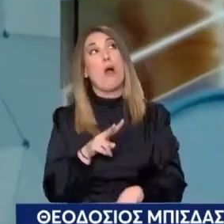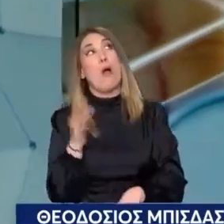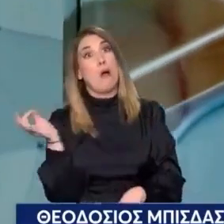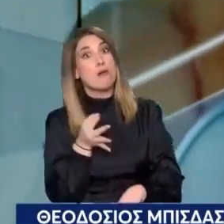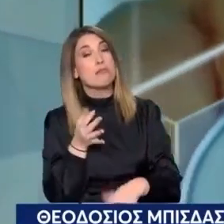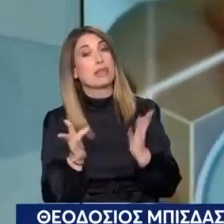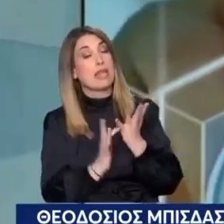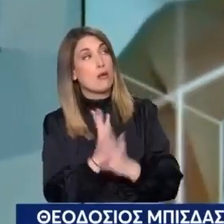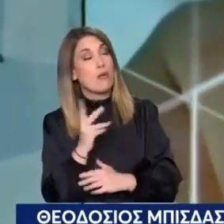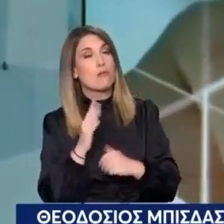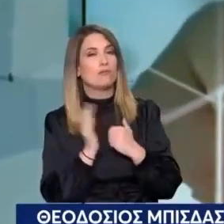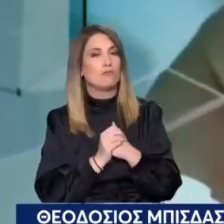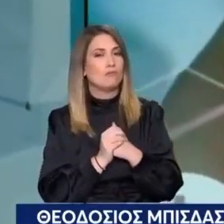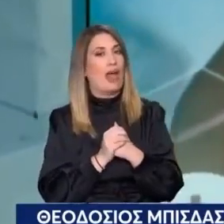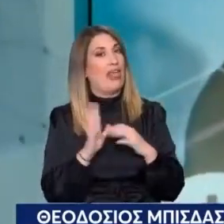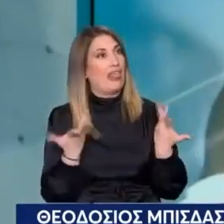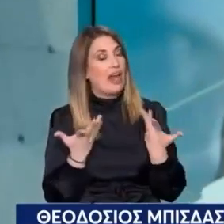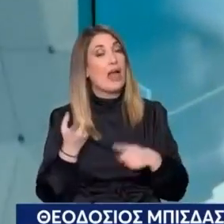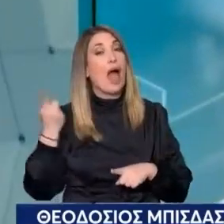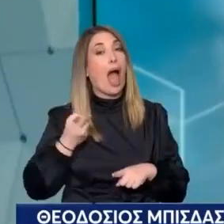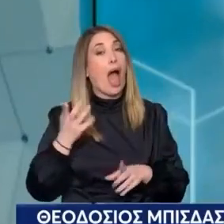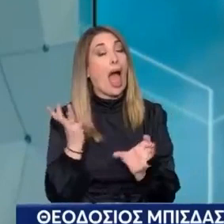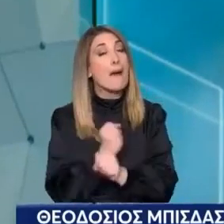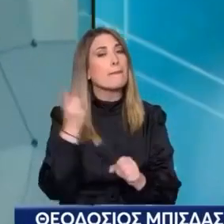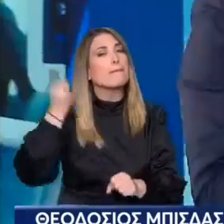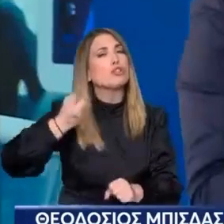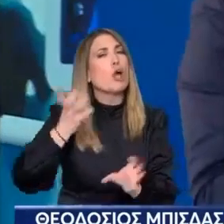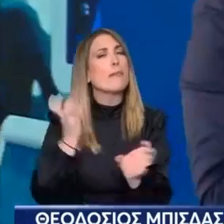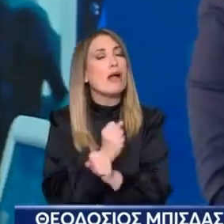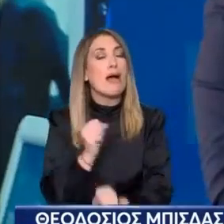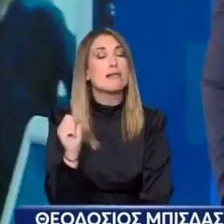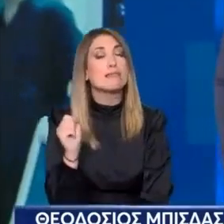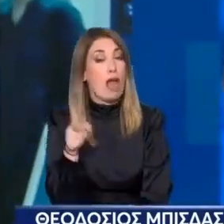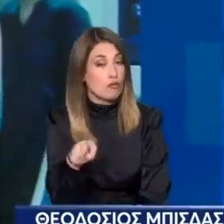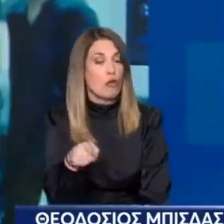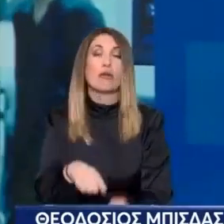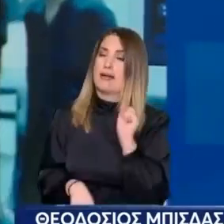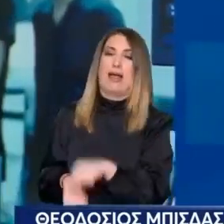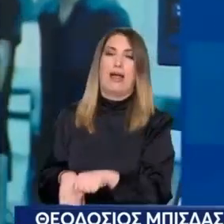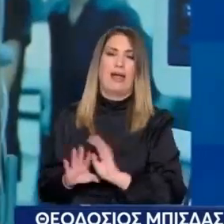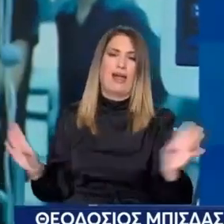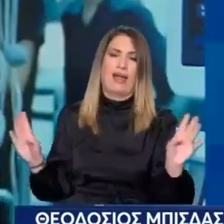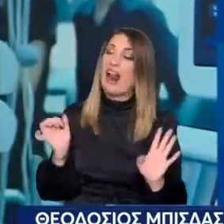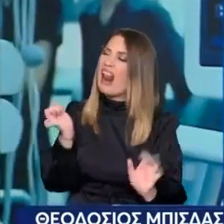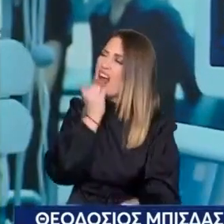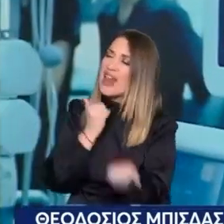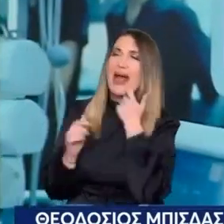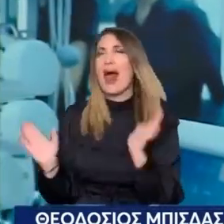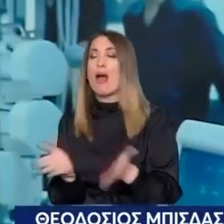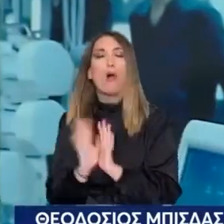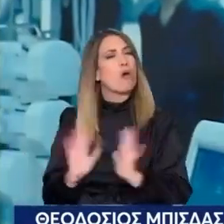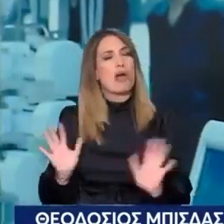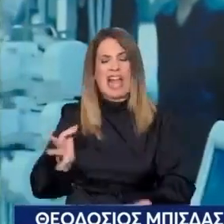πολύ ανεβάζει Το ποσοστό επιτυχίας Ταφώς Της επέμβασης που κάνετε Αυτό είναι, δεν δεχόμαστε πια λάθη Γιατί τα λάθη, δυστυχώς,